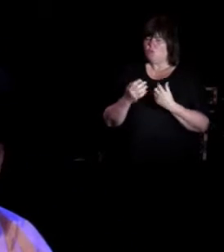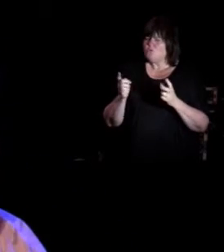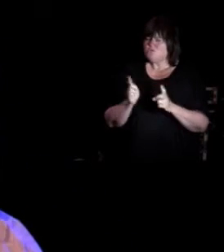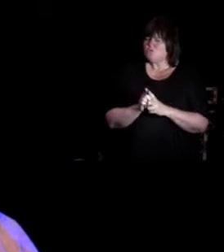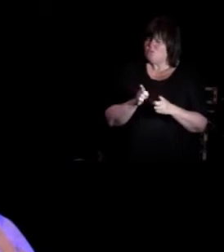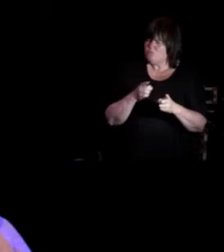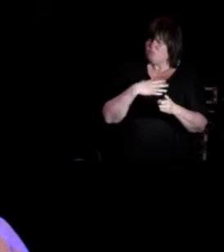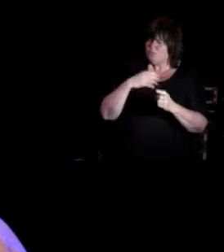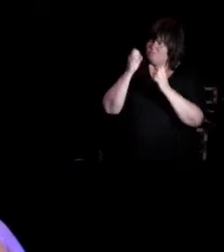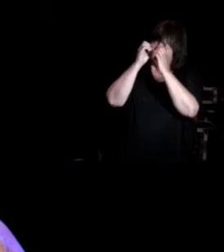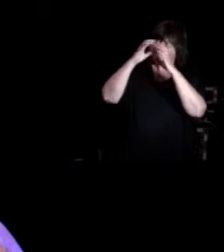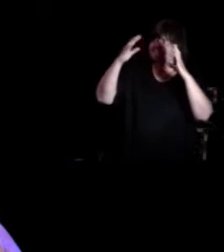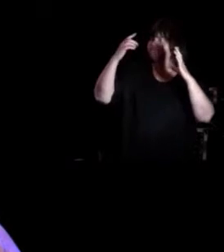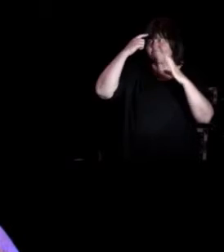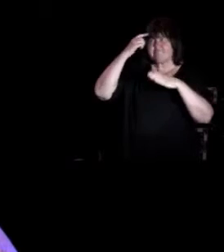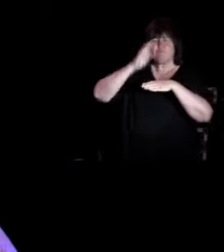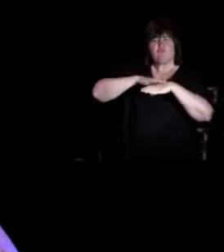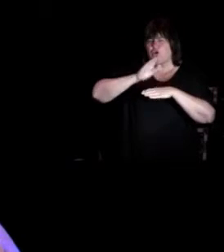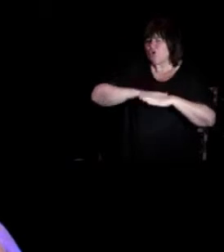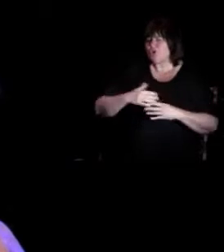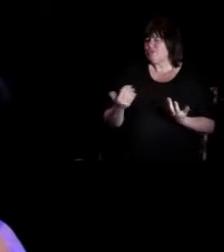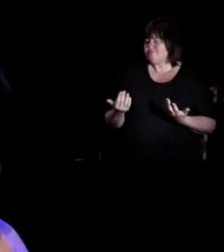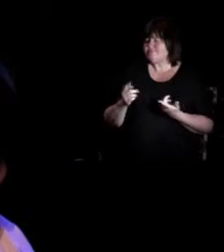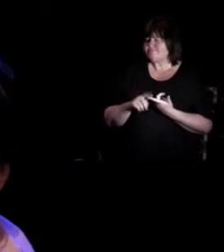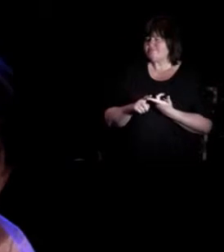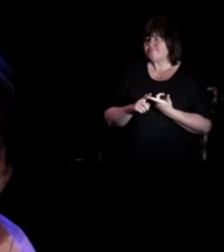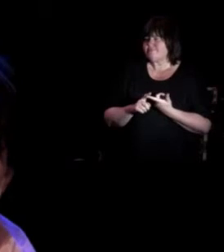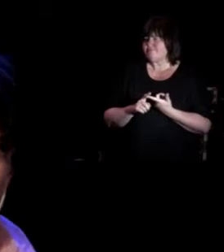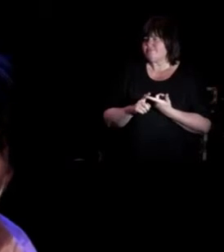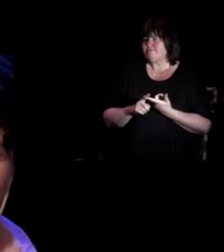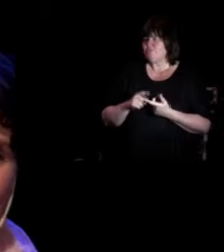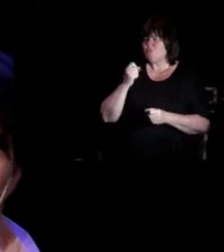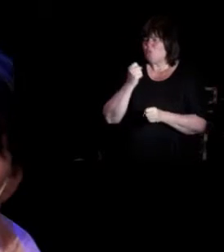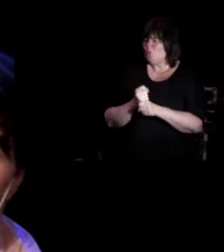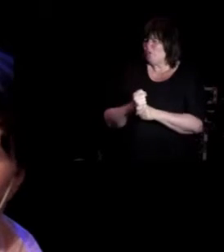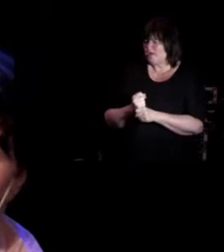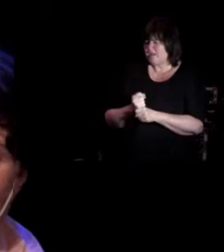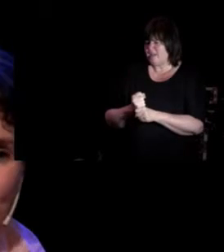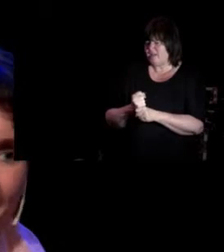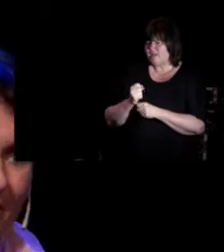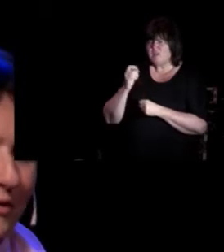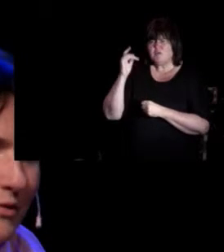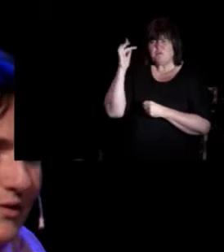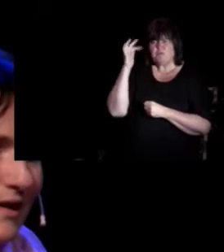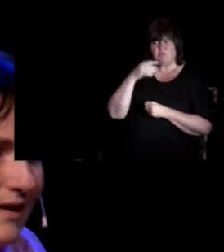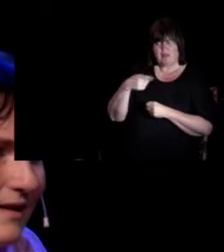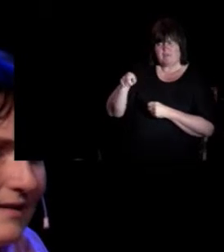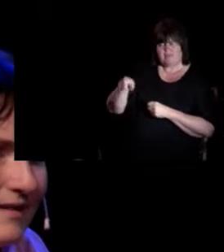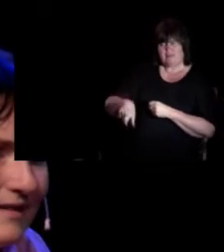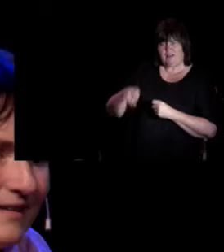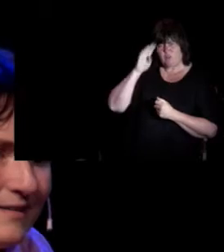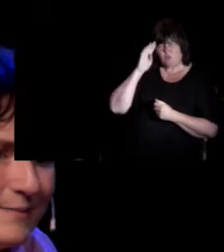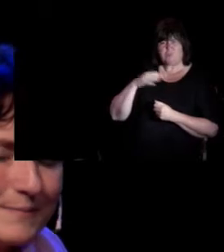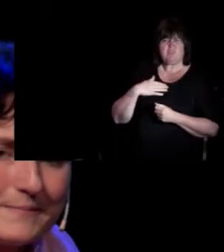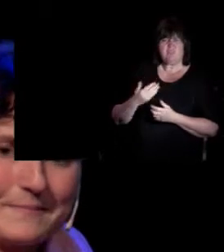hun hadde forestilt seg det. Og det hadde egentlig ikke hjulpet så mye på problemerne til han gutten heller.